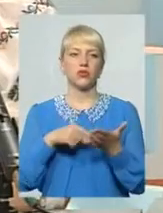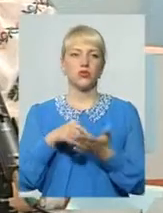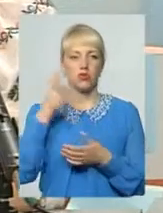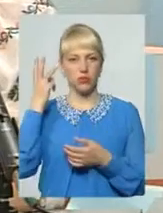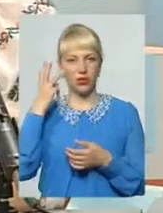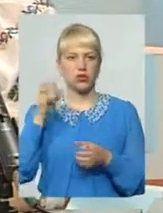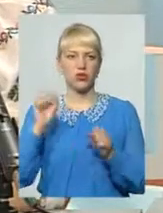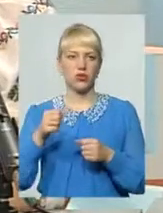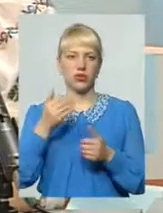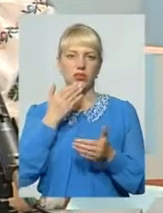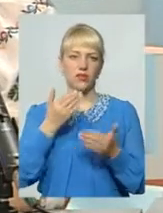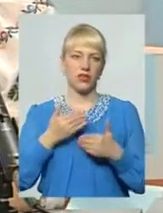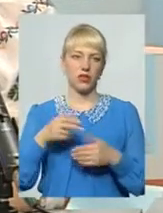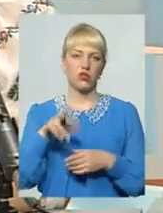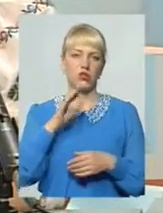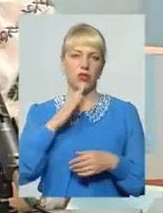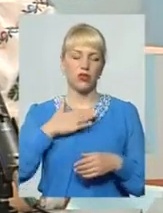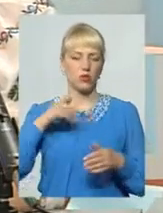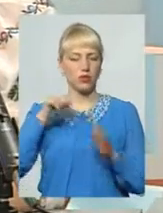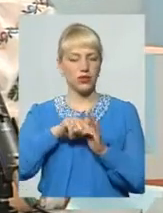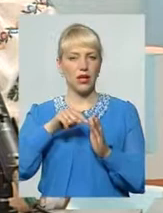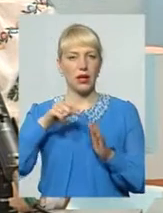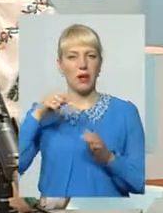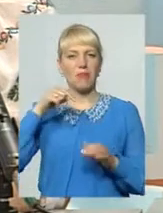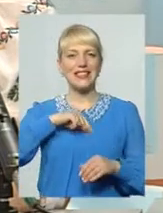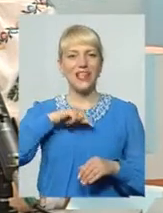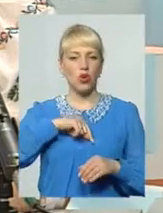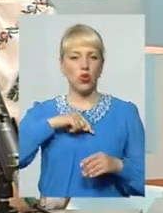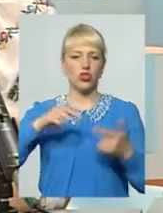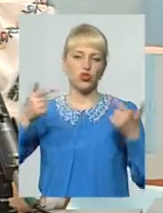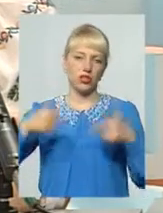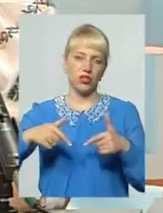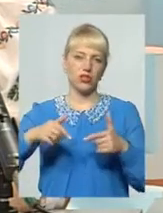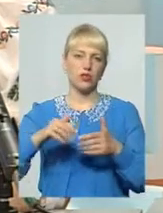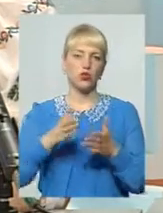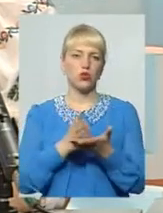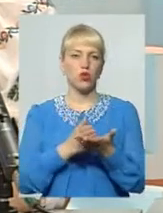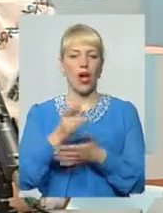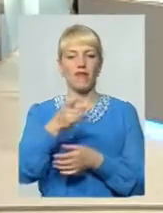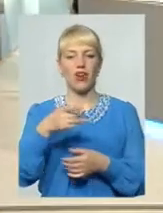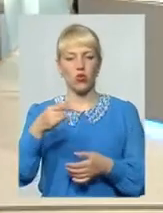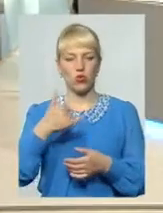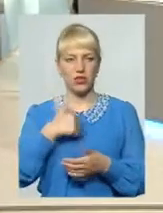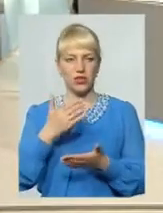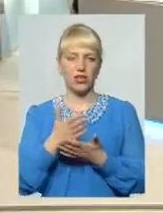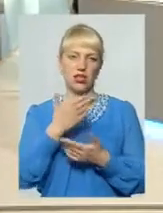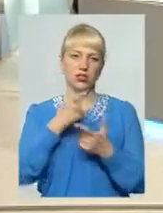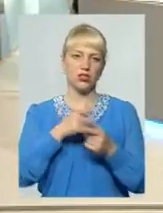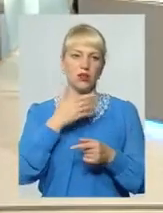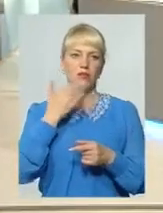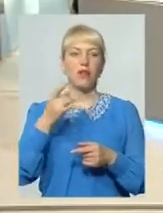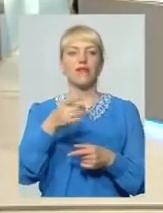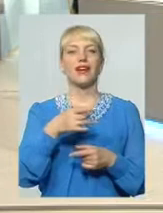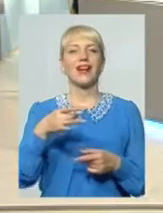можете звертатися до нашої психологічної кризової служби, будь ласка В районах в нас є такі структури чи немає? В